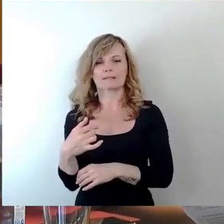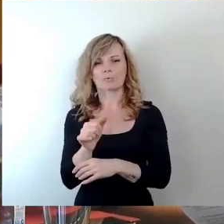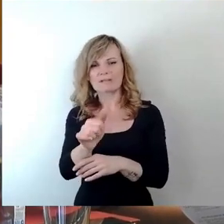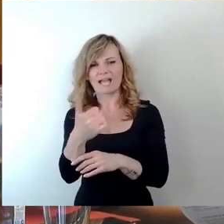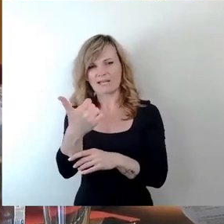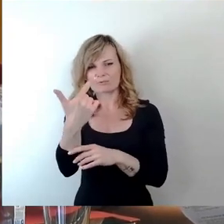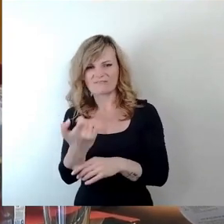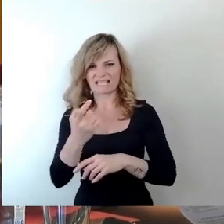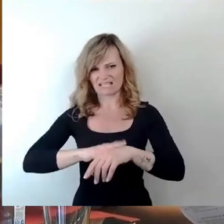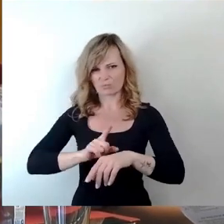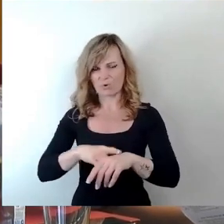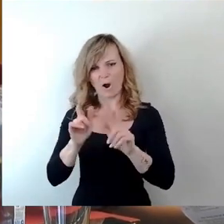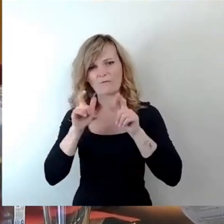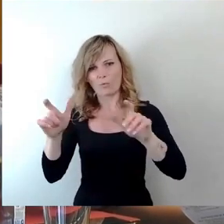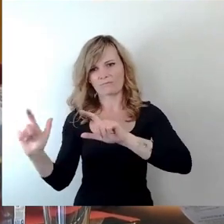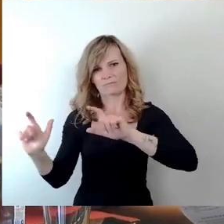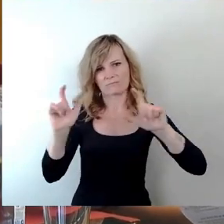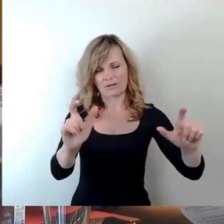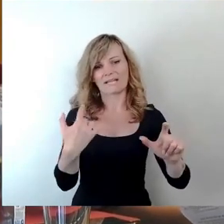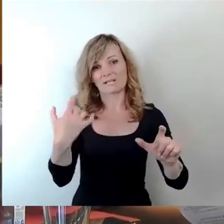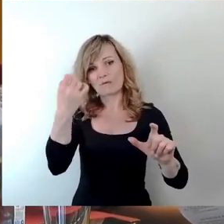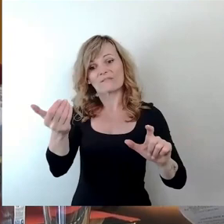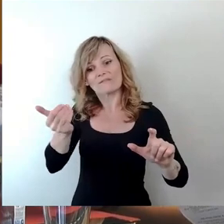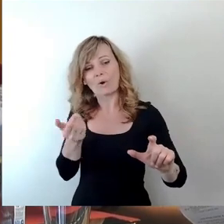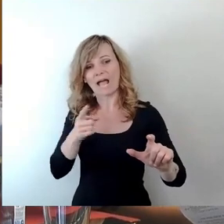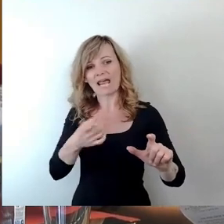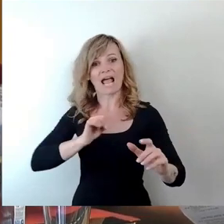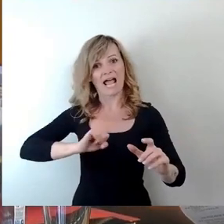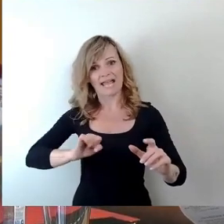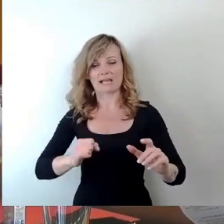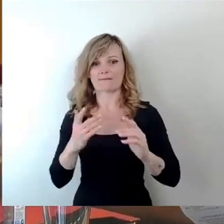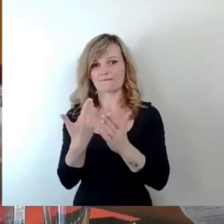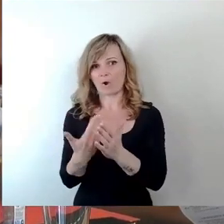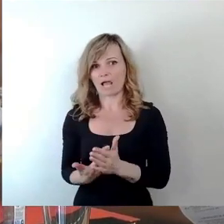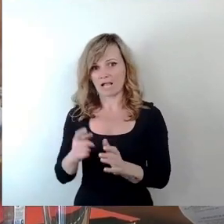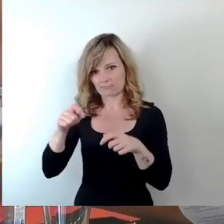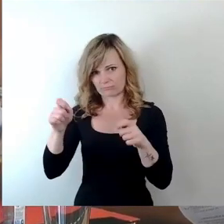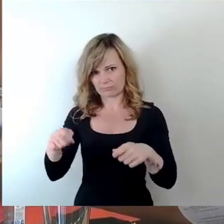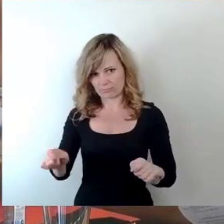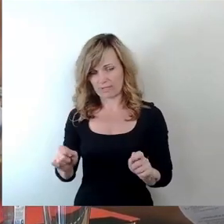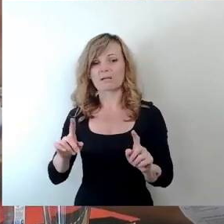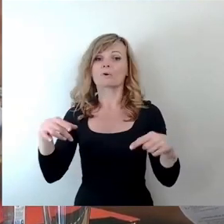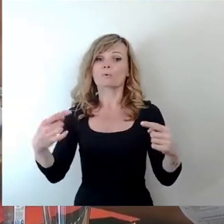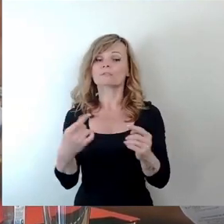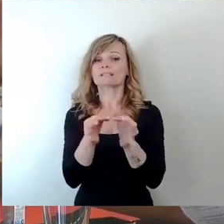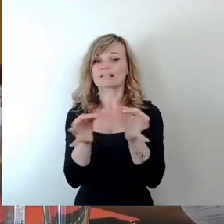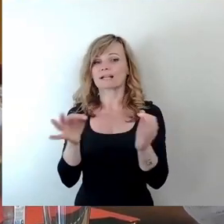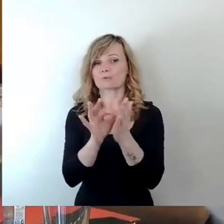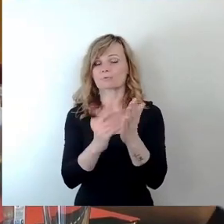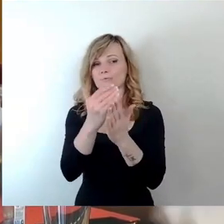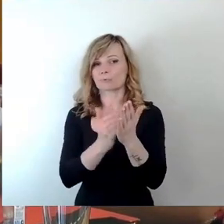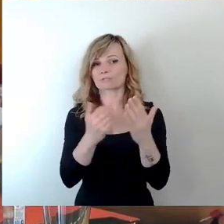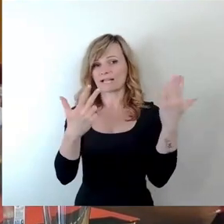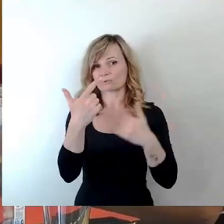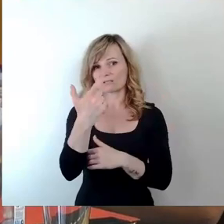in der Hoffnung, dass wir dann die ganzen allbedürftigen Vorlagen vorher geschafft haben. Und ansonsten möchte ich beantragen, dass wir den Tagesordnungspunkt 28 in den